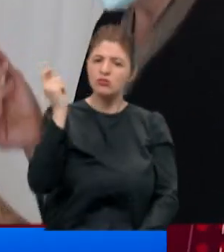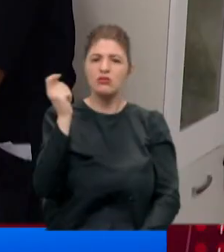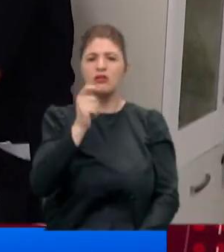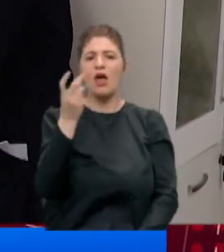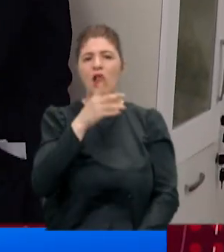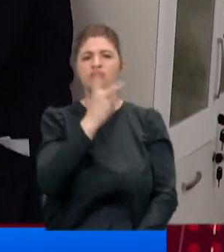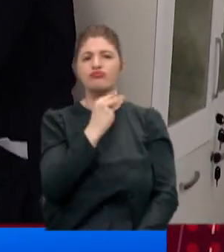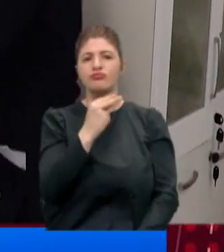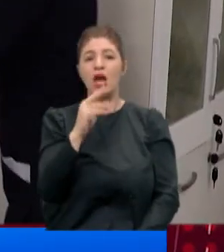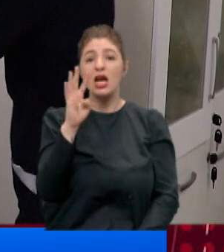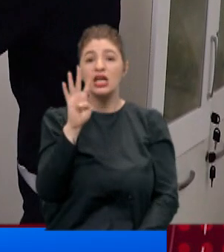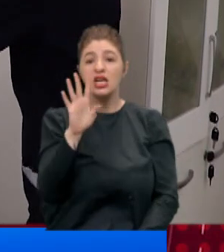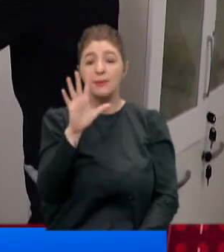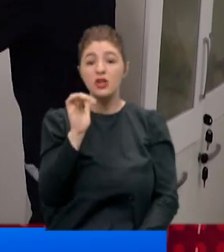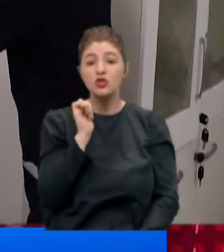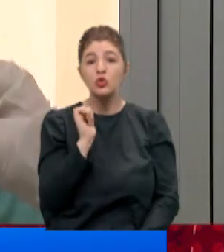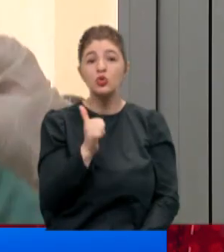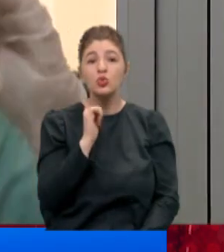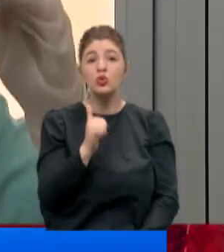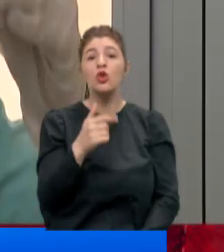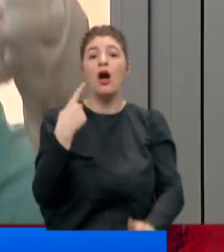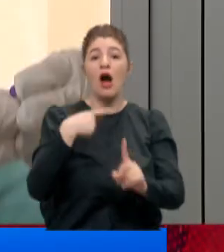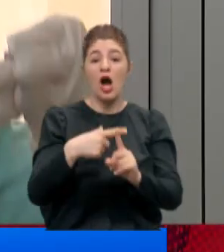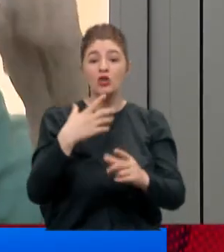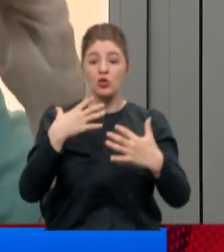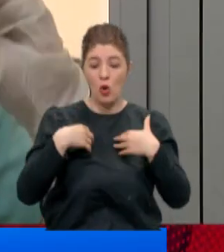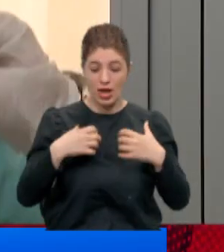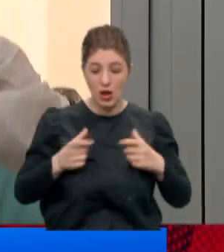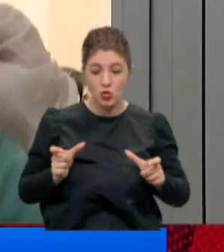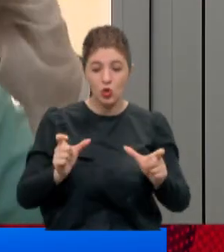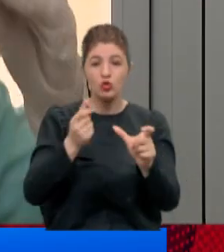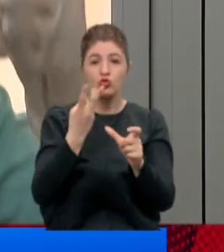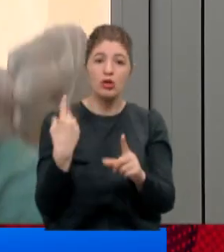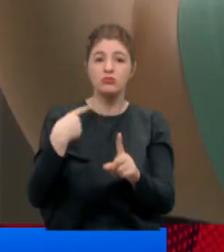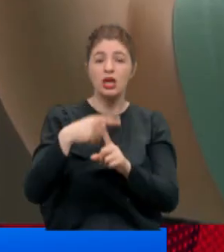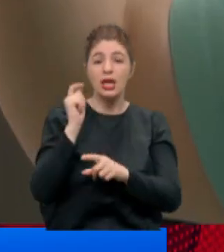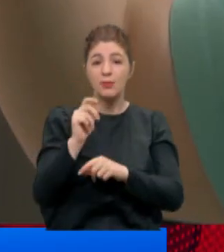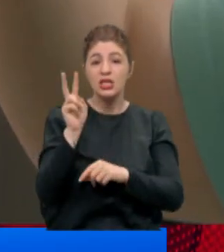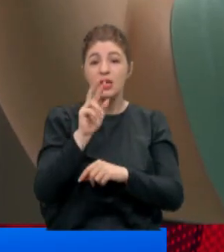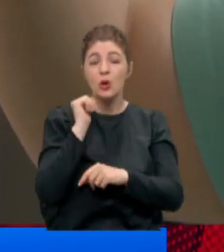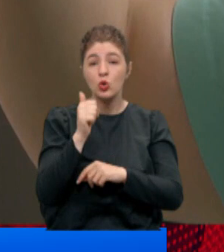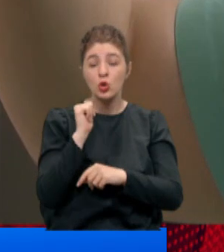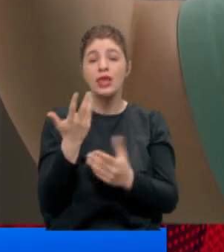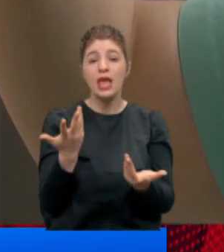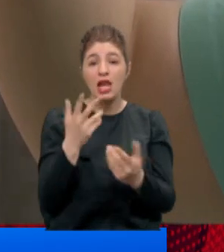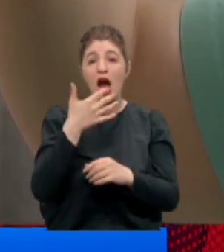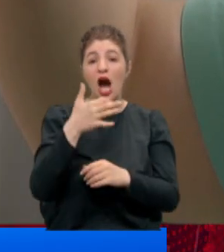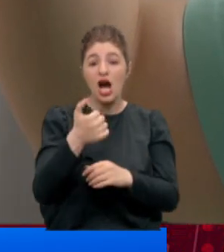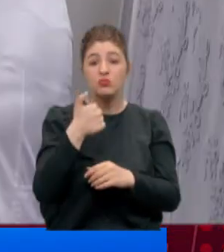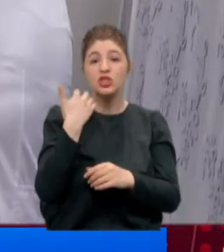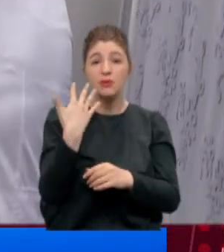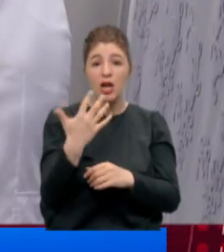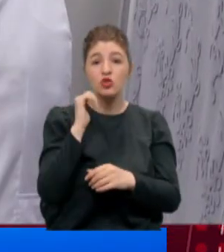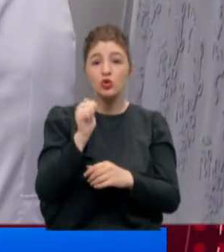yapabilelim, 45 gün üstüne de aşının koruyuculuk süresini katıp 20 gün daha yani 65